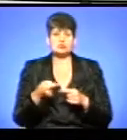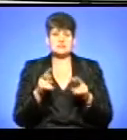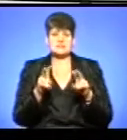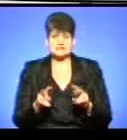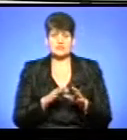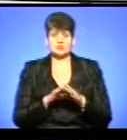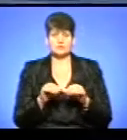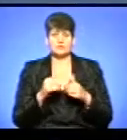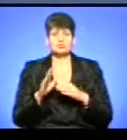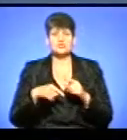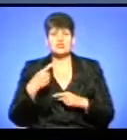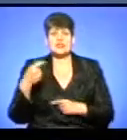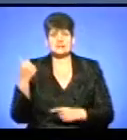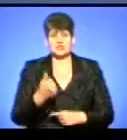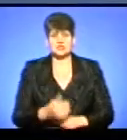відбудеться за тиждень.